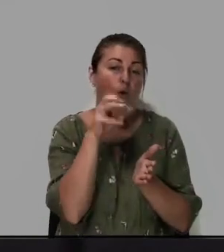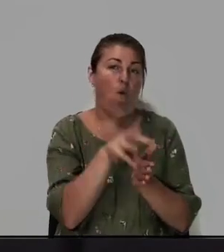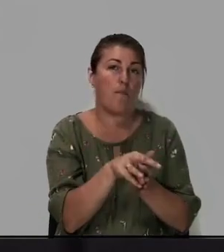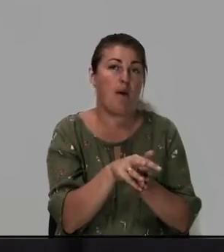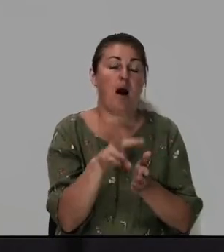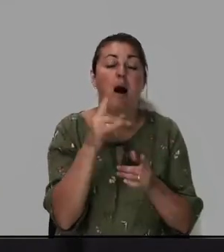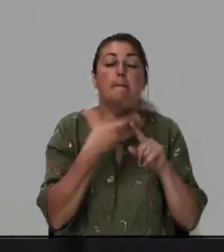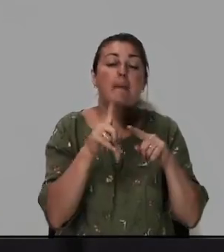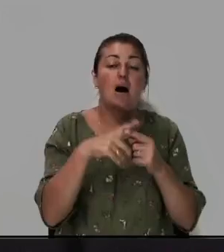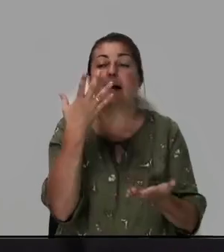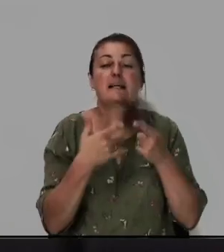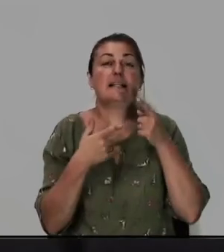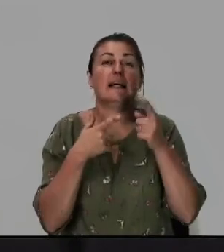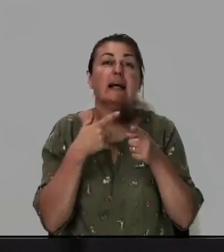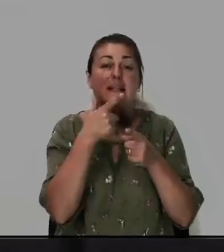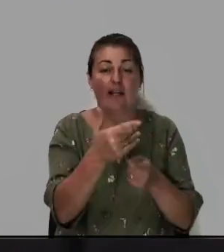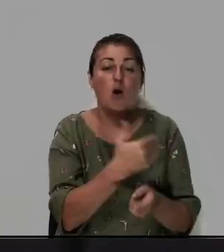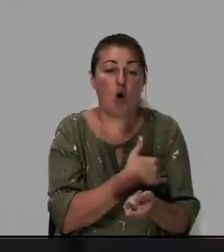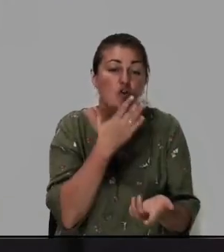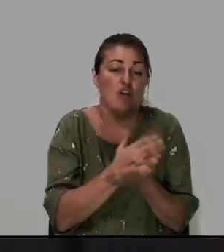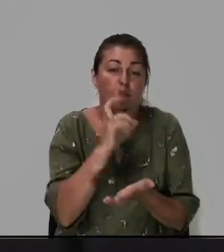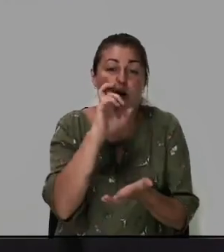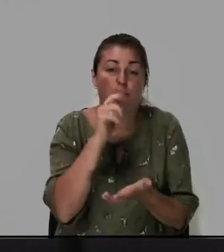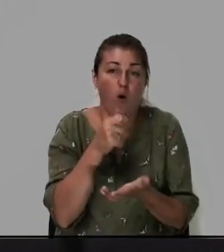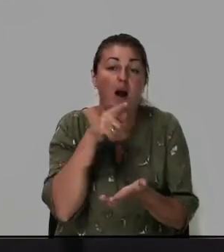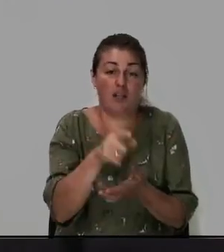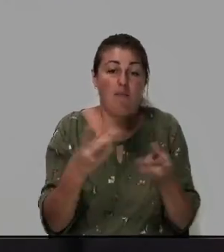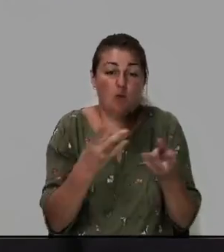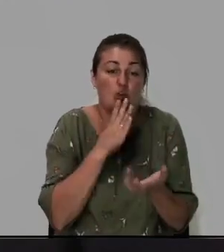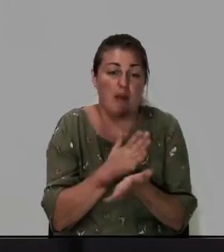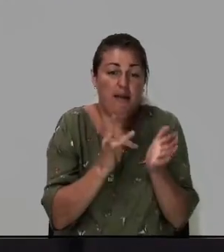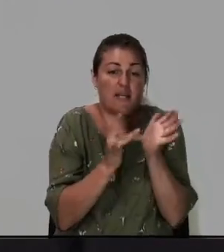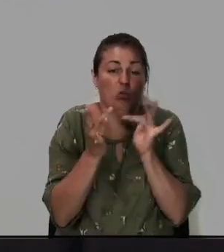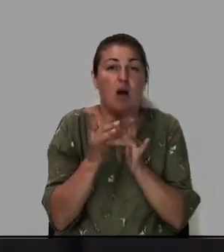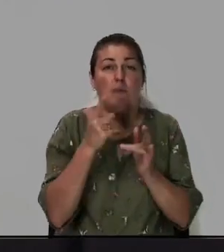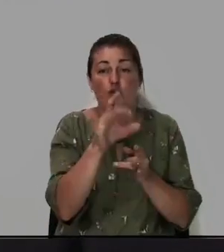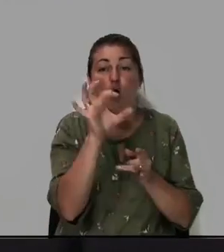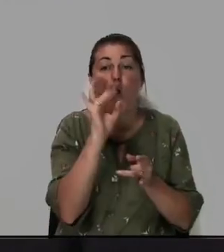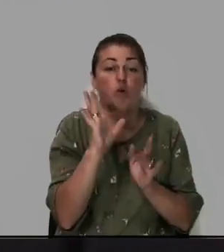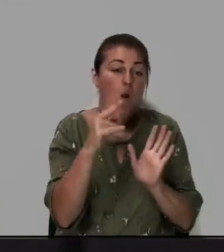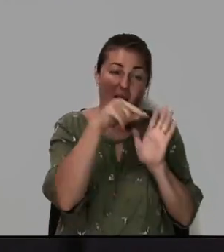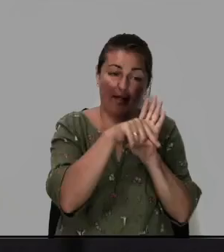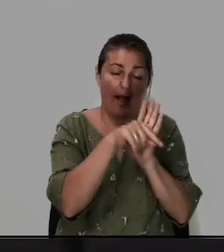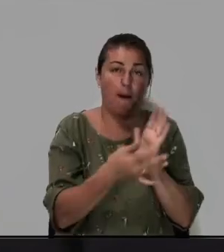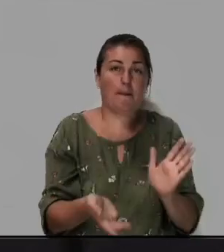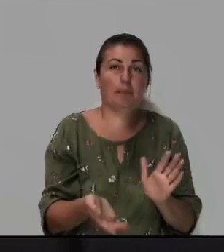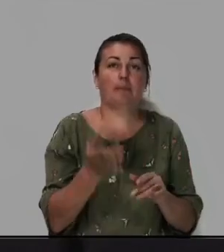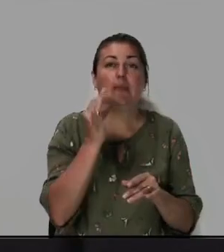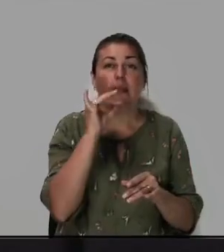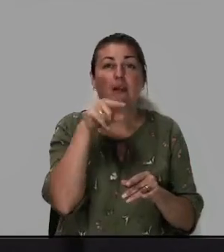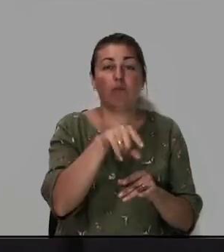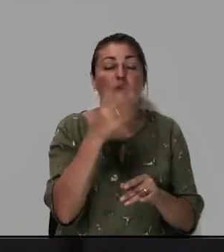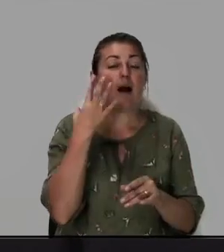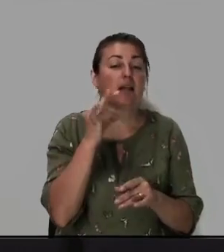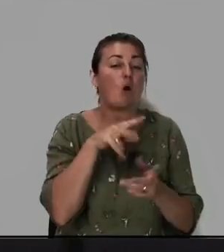Поэтому, если ты хочешь иметь Бога, тебе надо иметь Иисуса Христа, потому что Он только там. И вот, когда